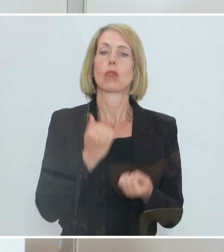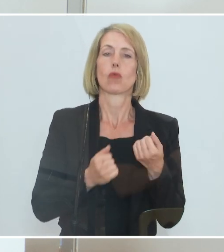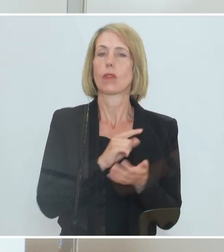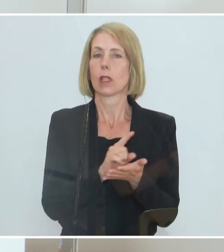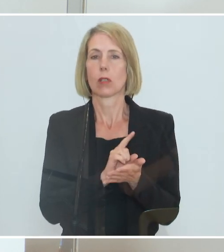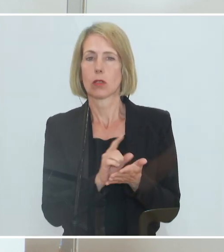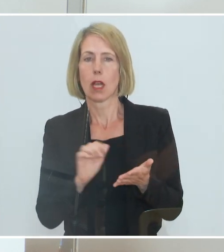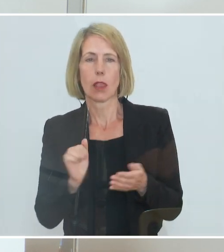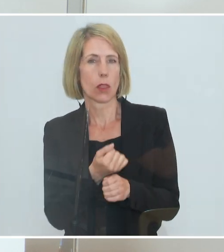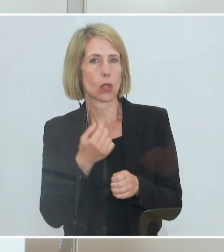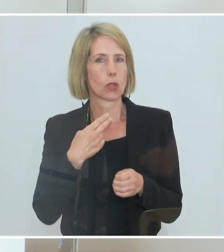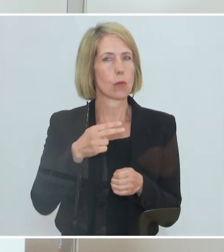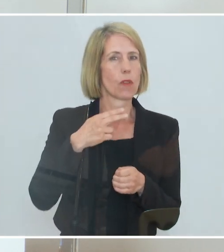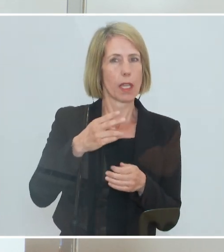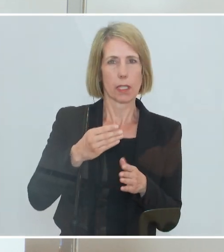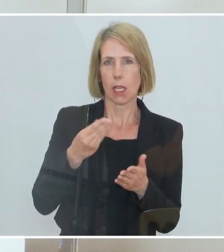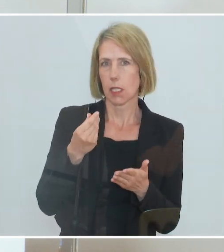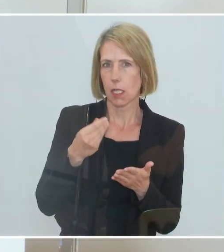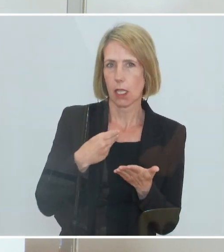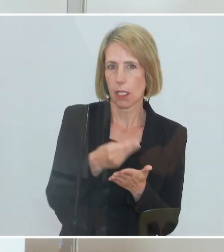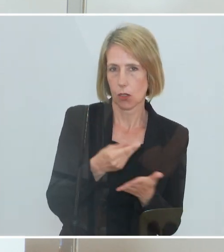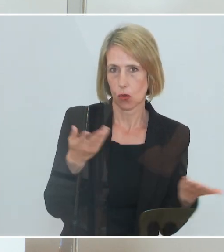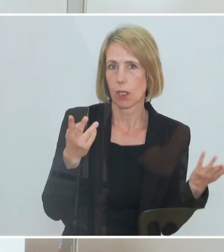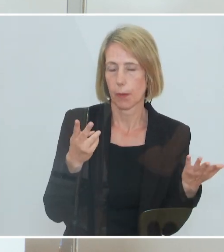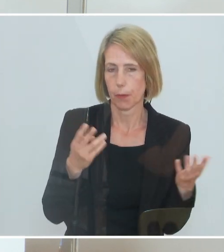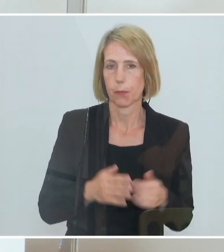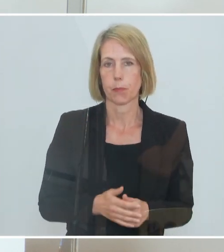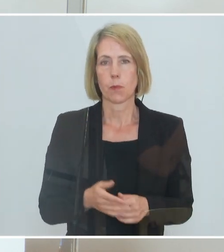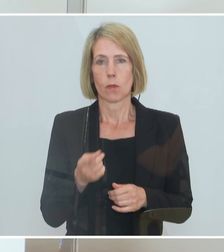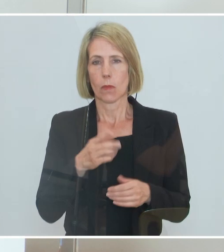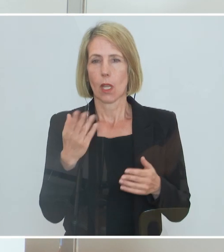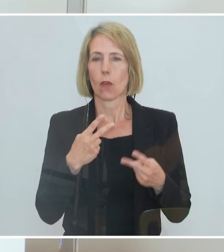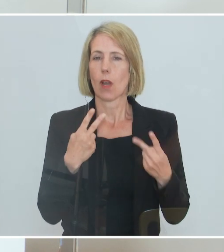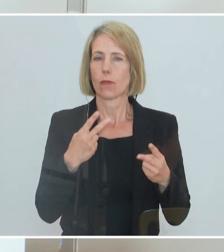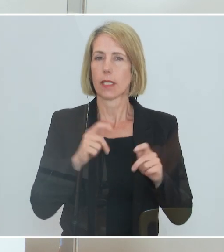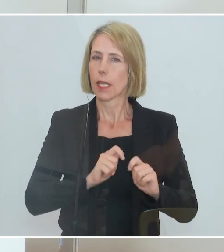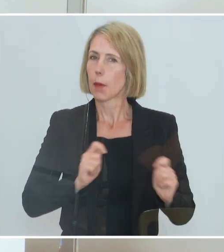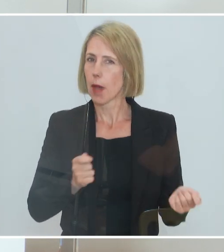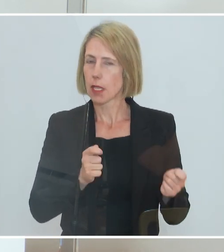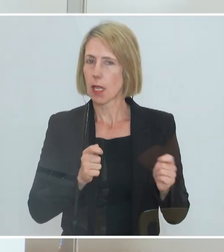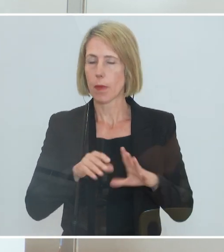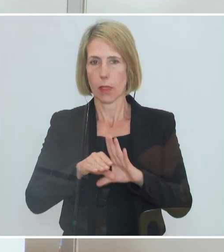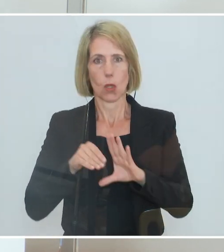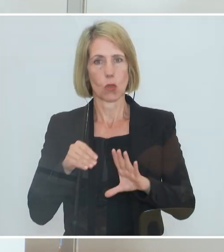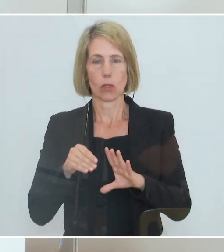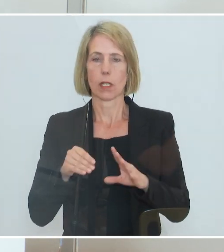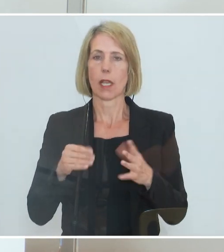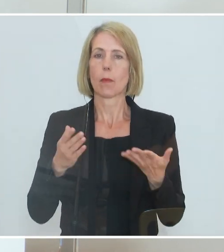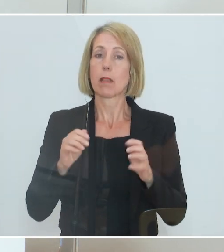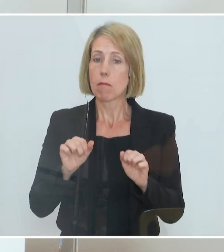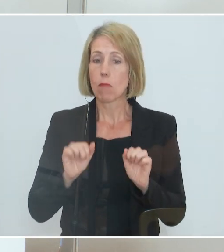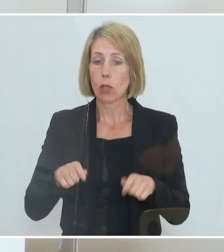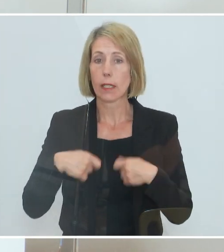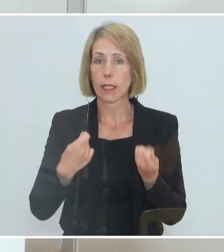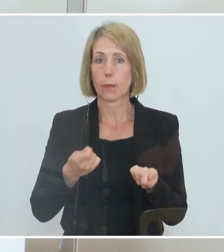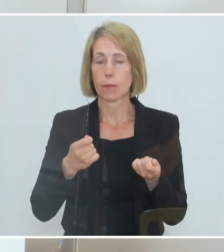weiterhin zu garantieren. Andererseits war es auch eine wichtige Maßnahme, um den Unternehmen die Möglichkeit zu geben, nach dieser